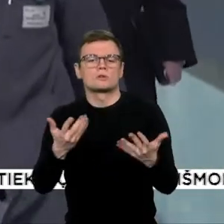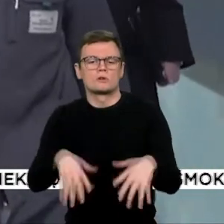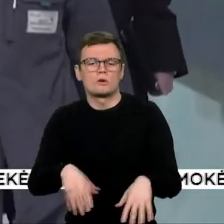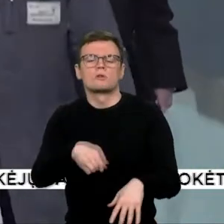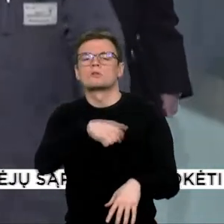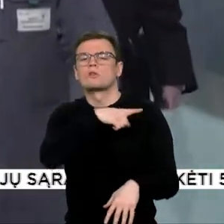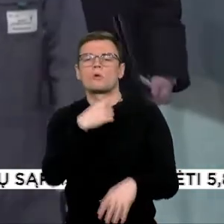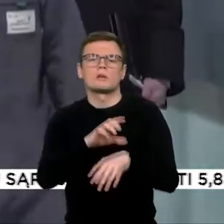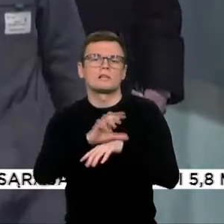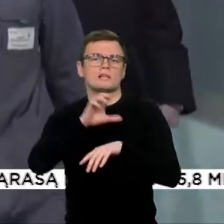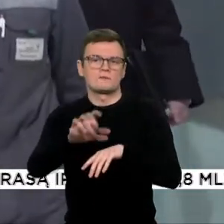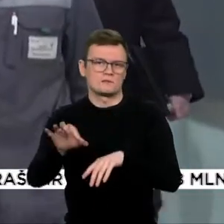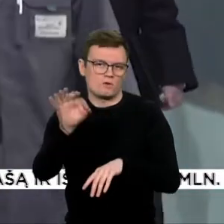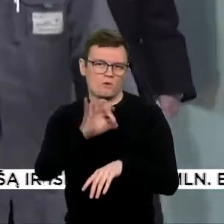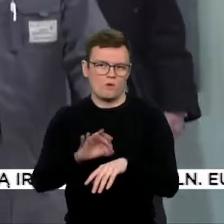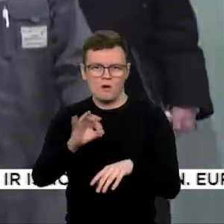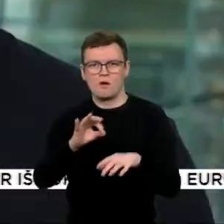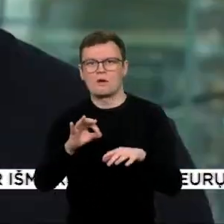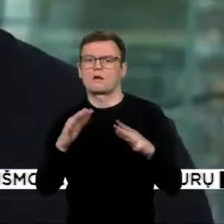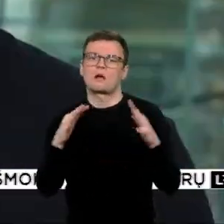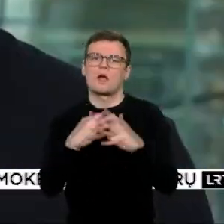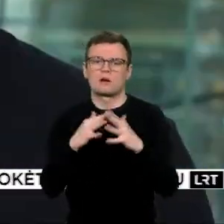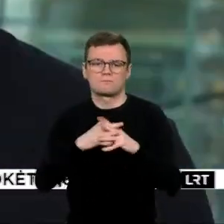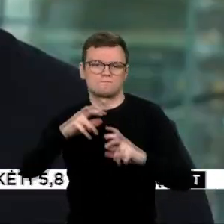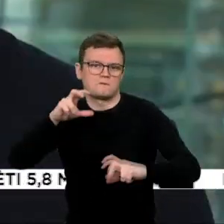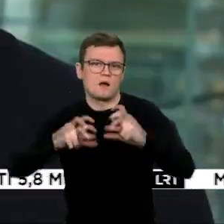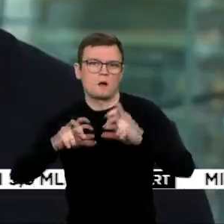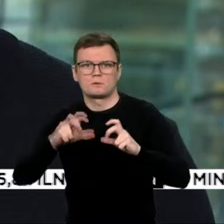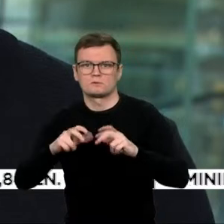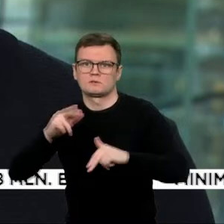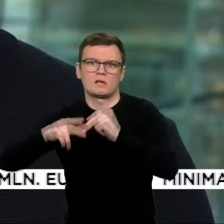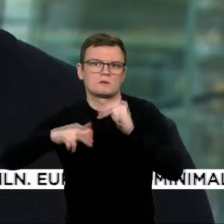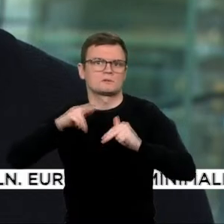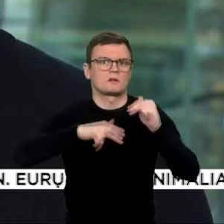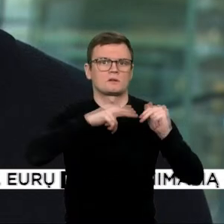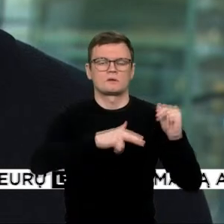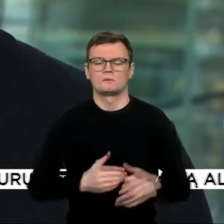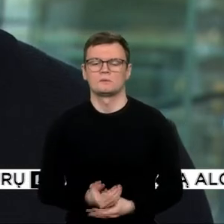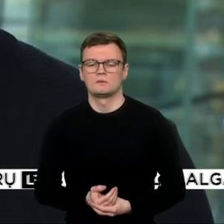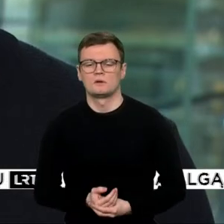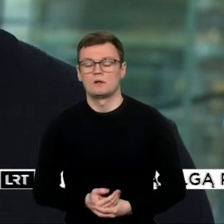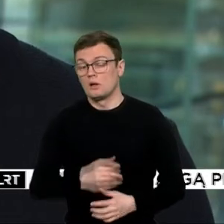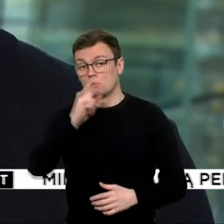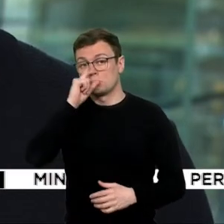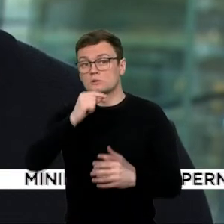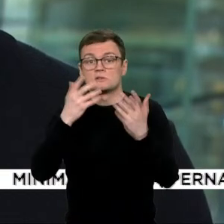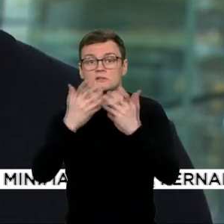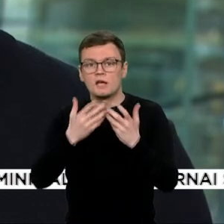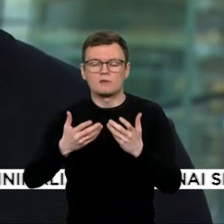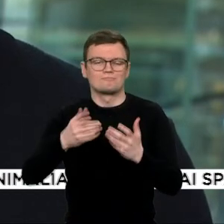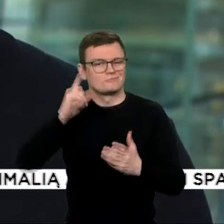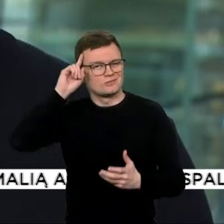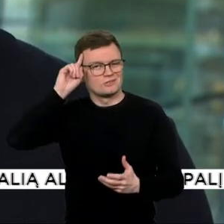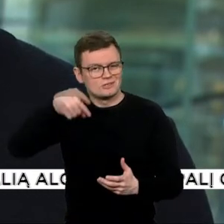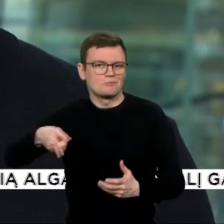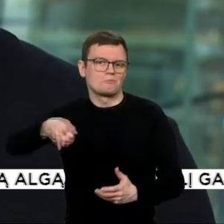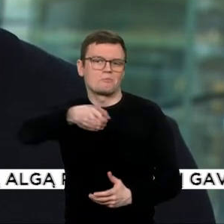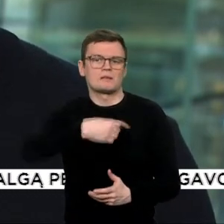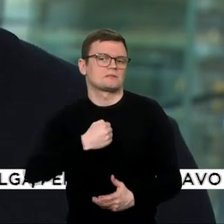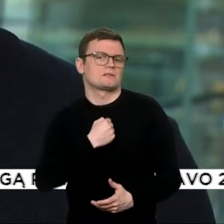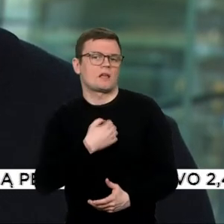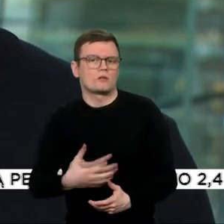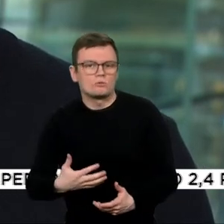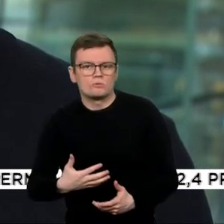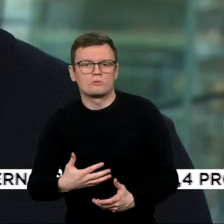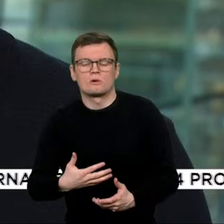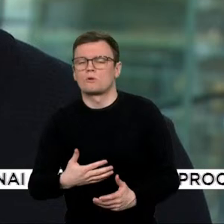investicijų skiria karo pramonį. Putin neskaičiuoja ir jis žino, kad neturime pakankamai amunicijos ne tik Ukrainai, bet ir savo.